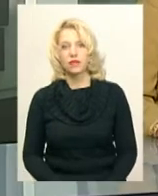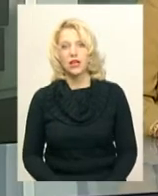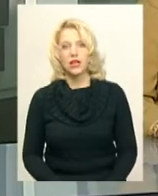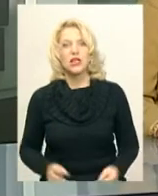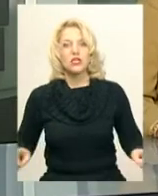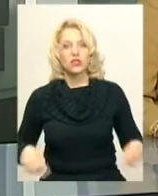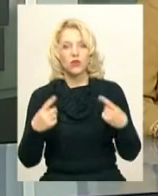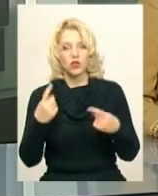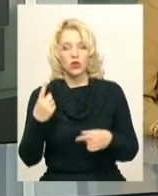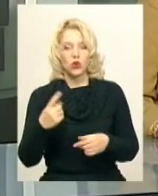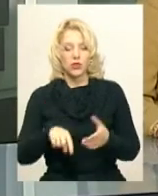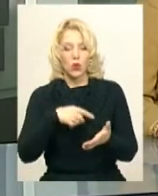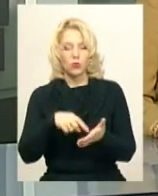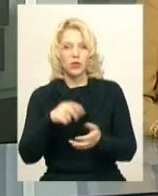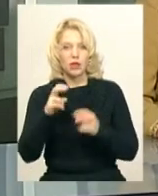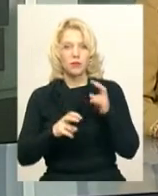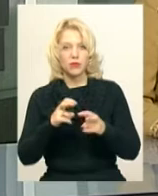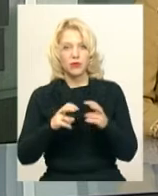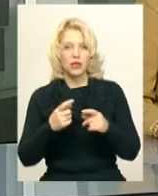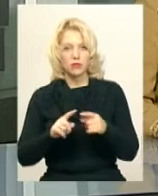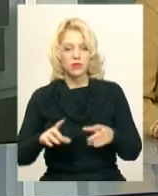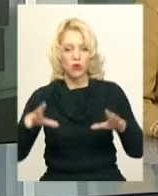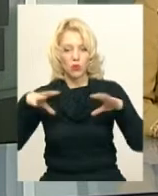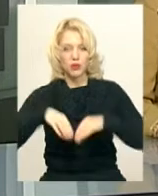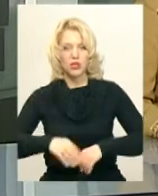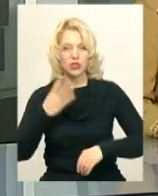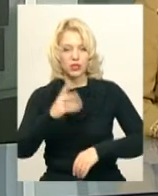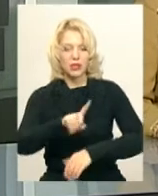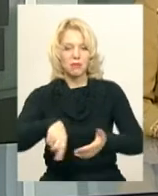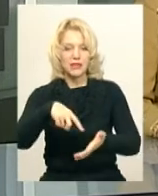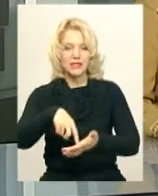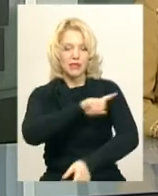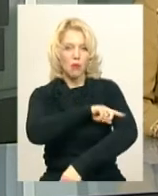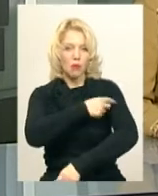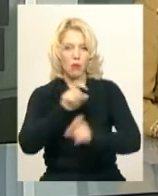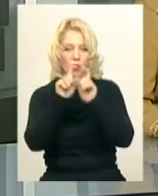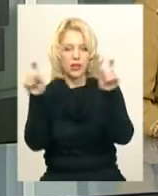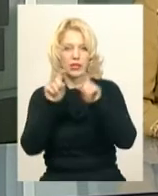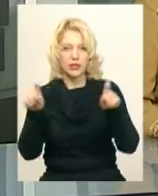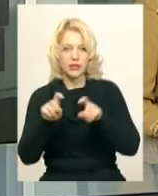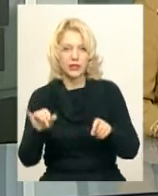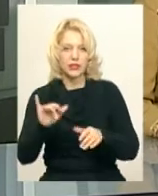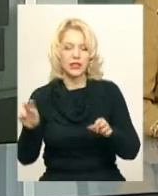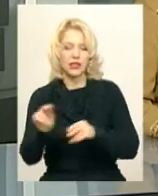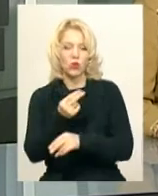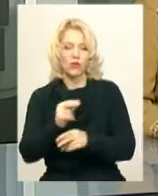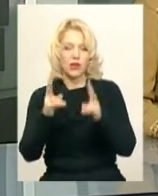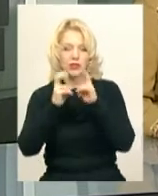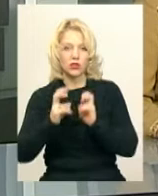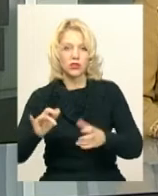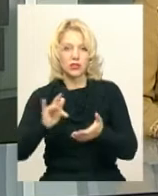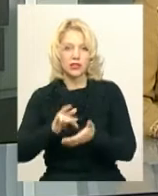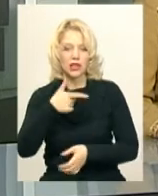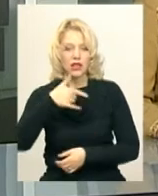Створити одне комунальне підприємство, об'єднавши чотири міські поліклініки і лікувально-діагностичний центр мікрорайону Гречани,